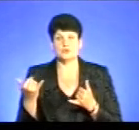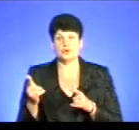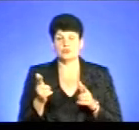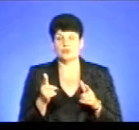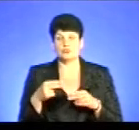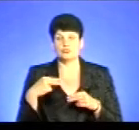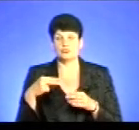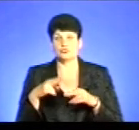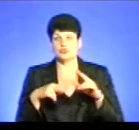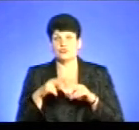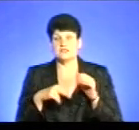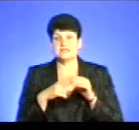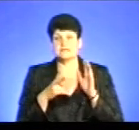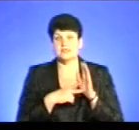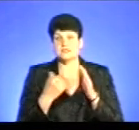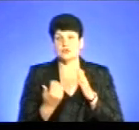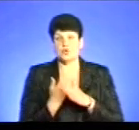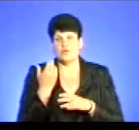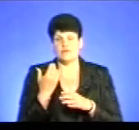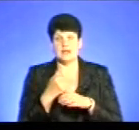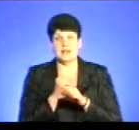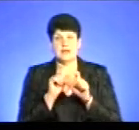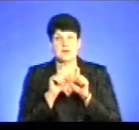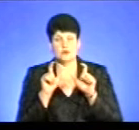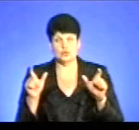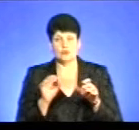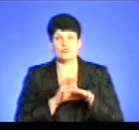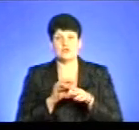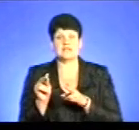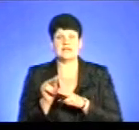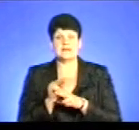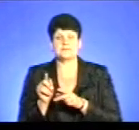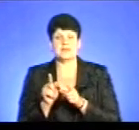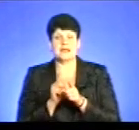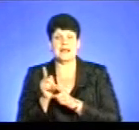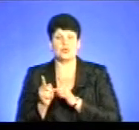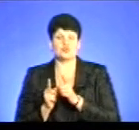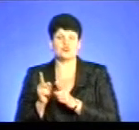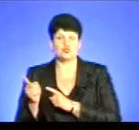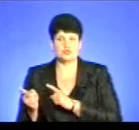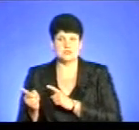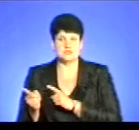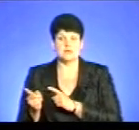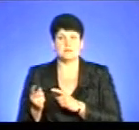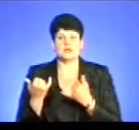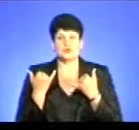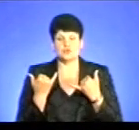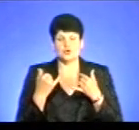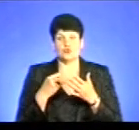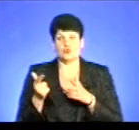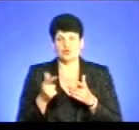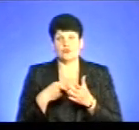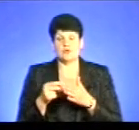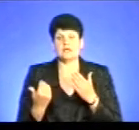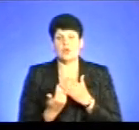18 нових амбулаторій, ми готові проводити реконструкцію амбулаторій, ми готові за ті кошти купляти